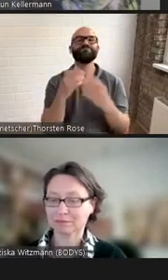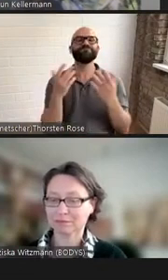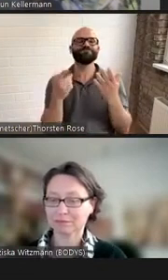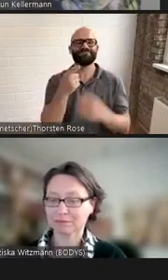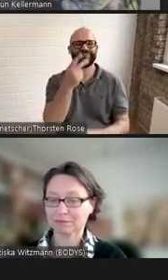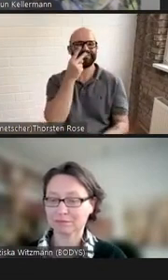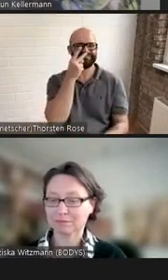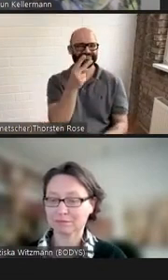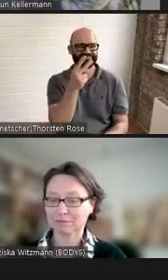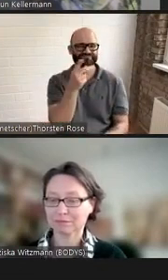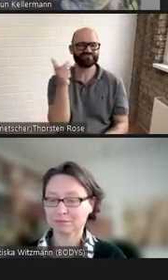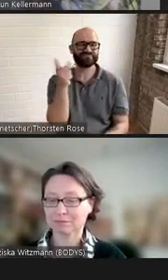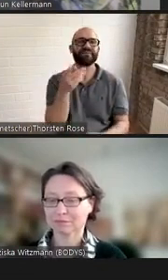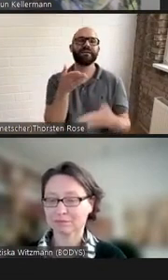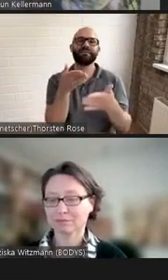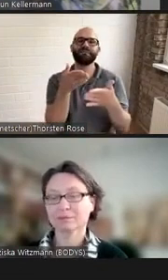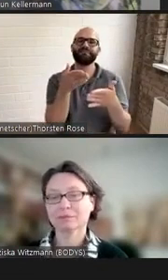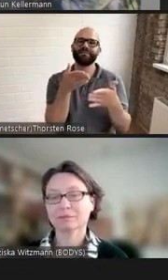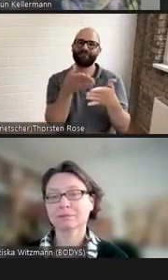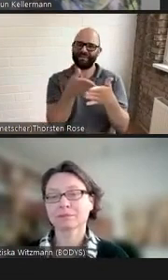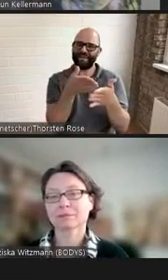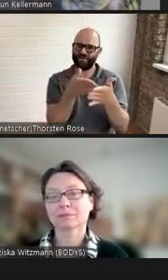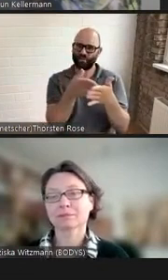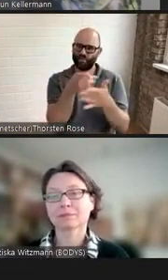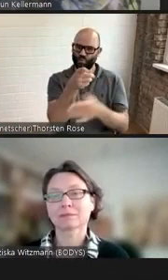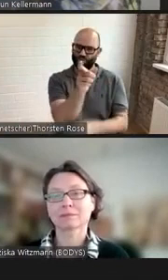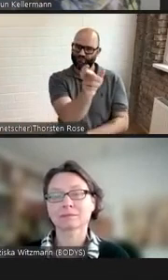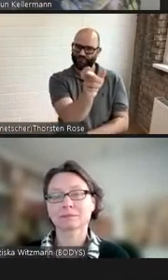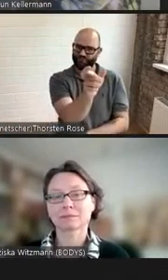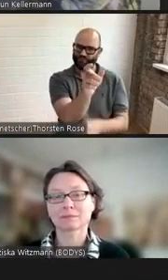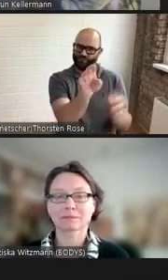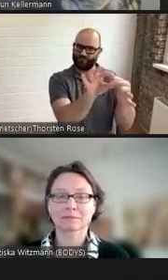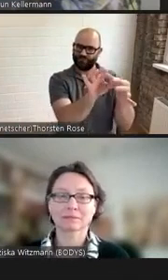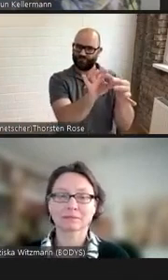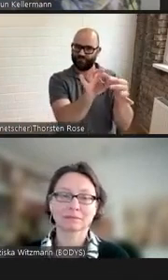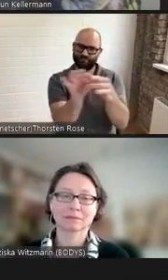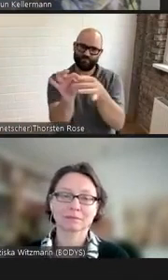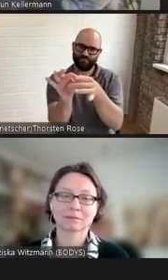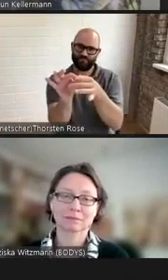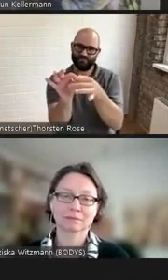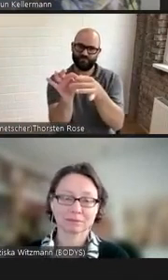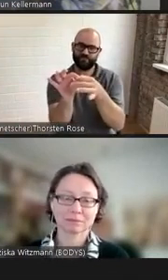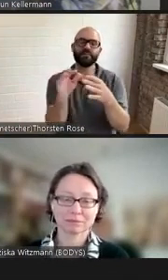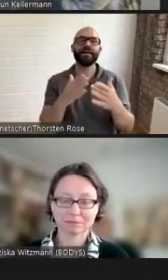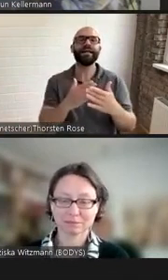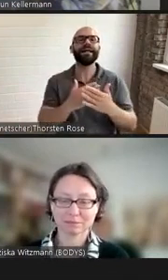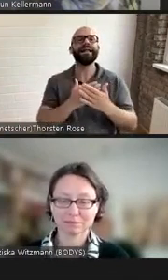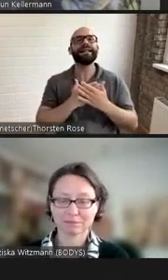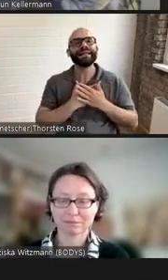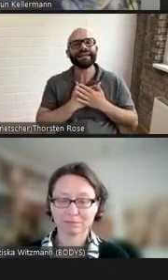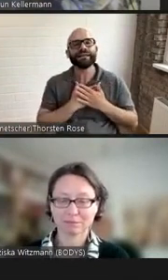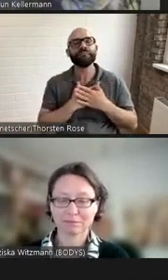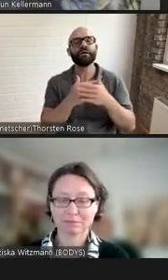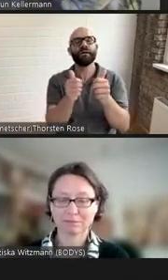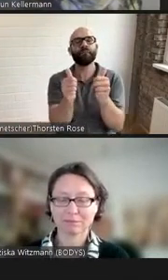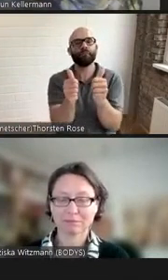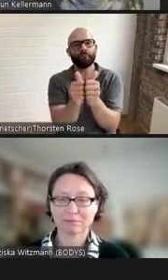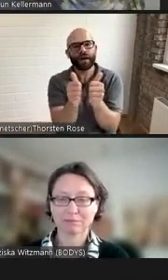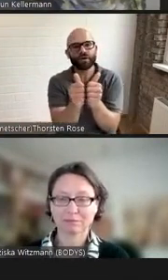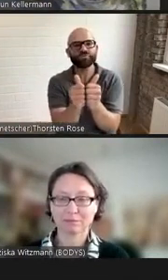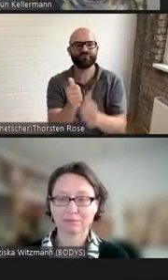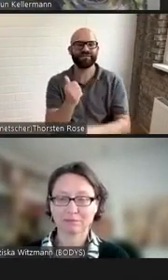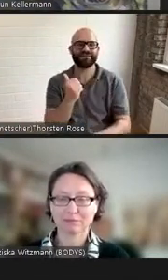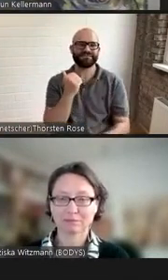eng gekoppelt an Fragen von Liebe Partnerschaft und Sexualität.